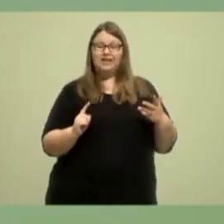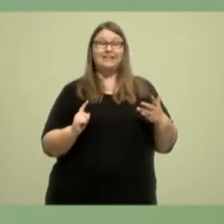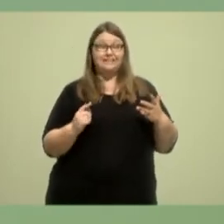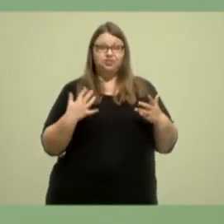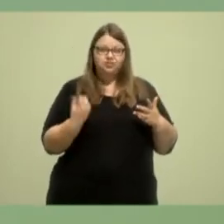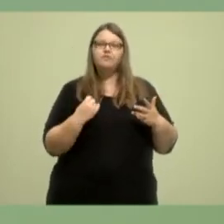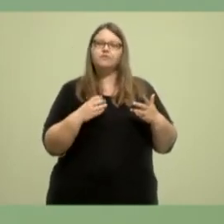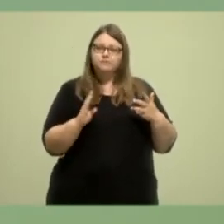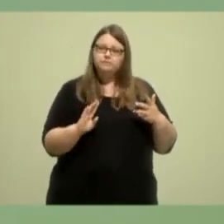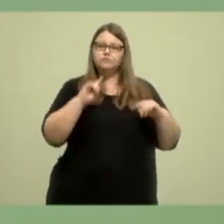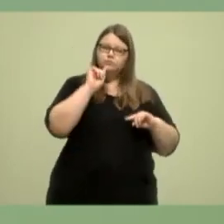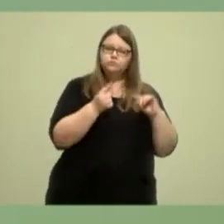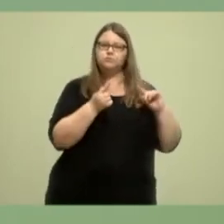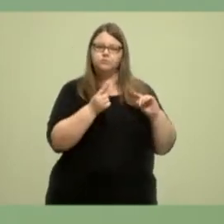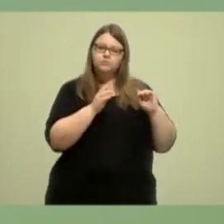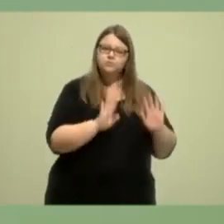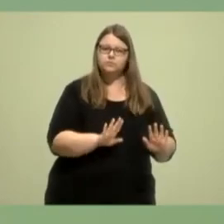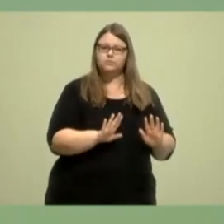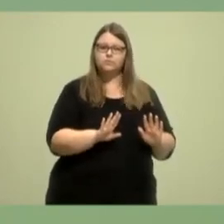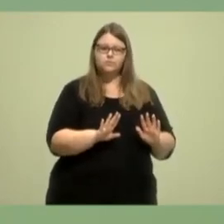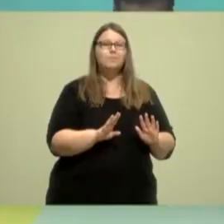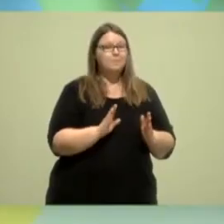haben, dass er auch aufgebrochen bleibt.